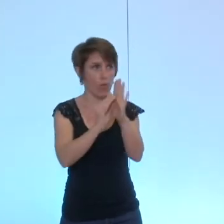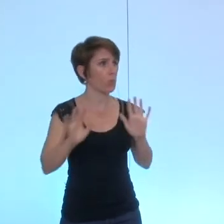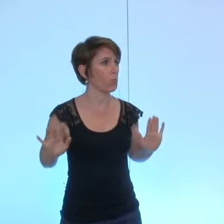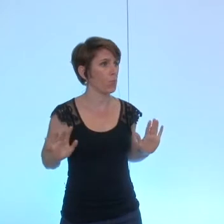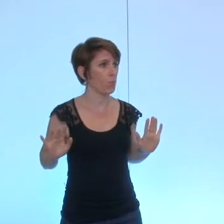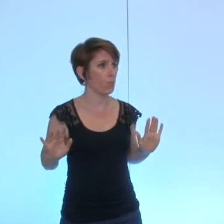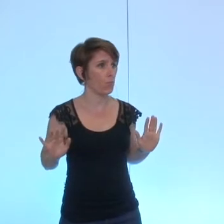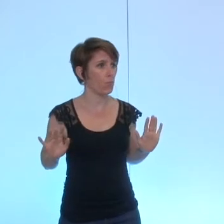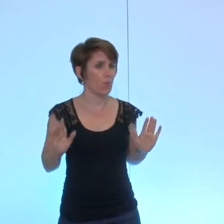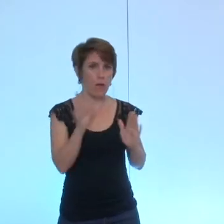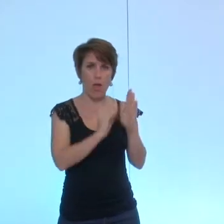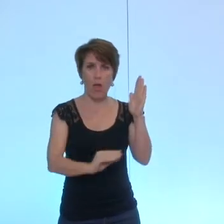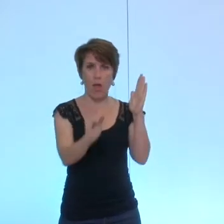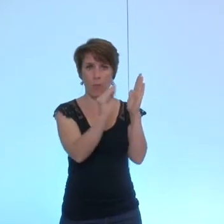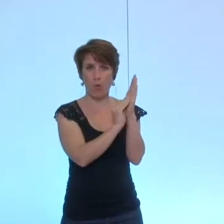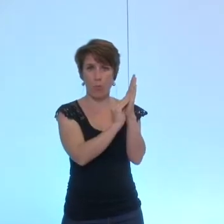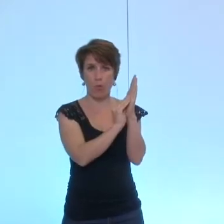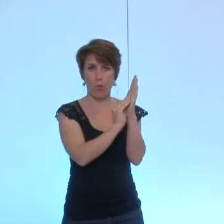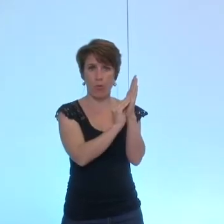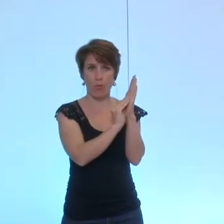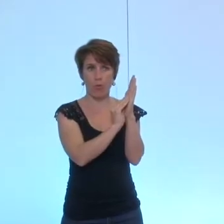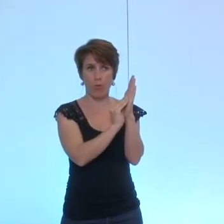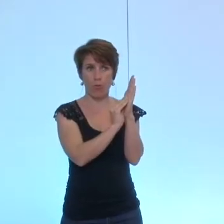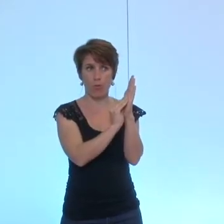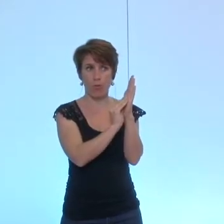un amendement qui est un amendement